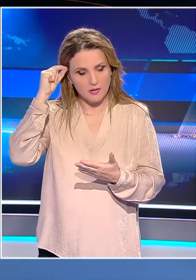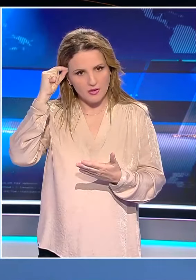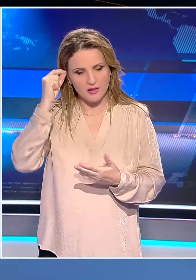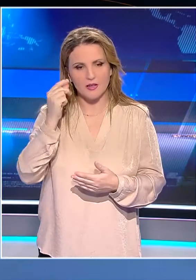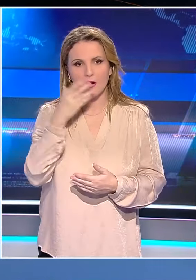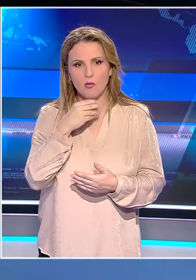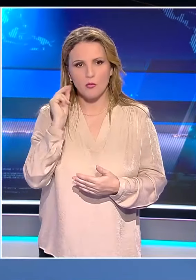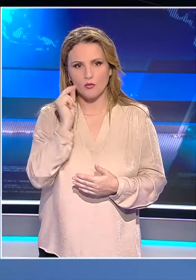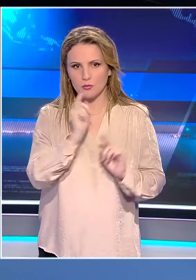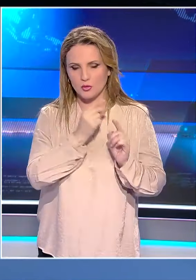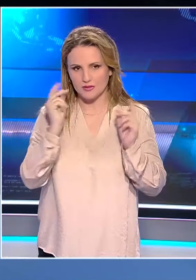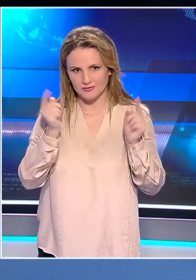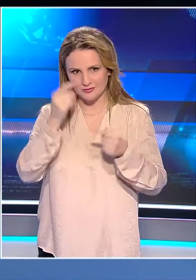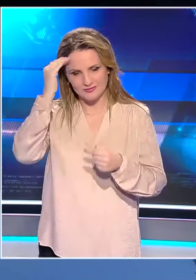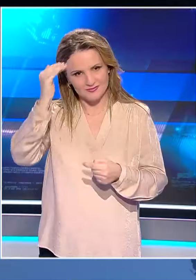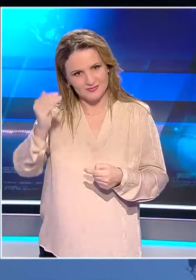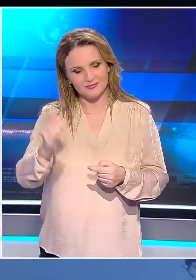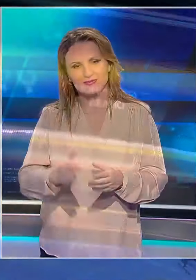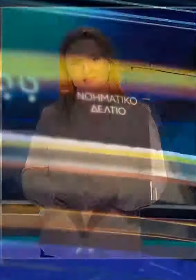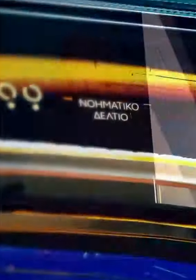Ματίνα Παπαδέ. Από όλους εμάς, καλό απόγευμα.